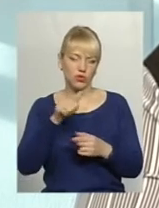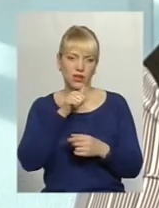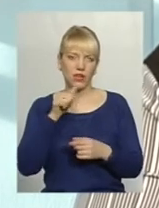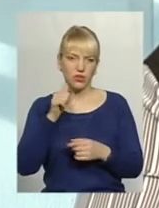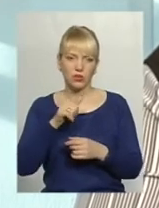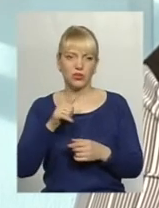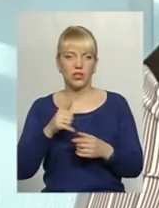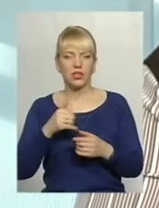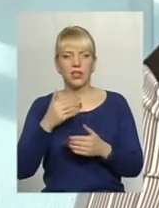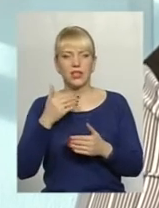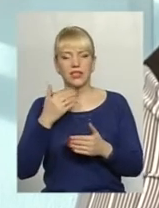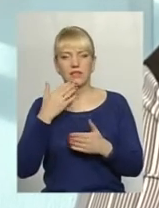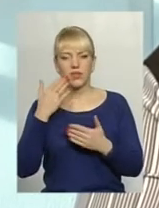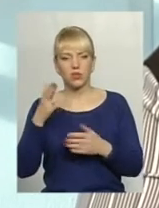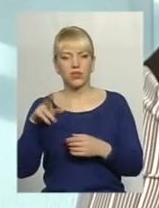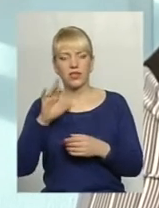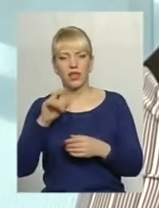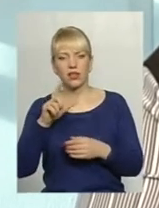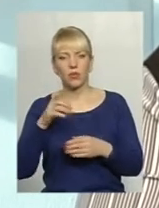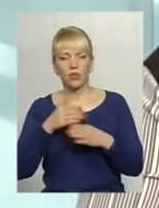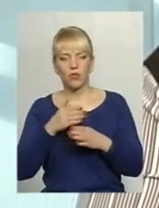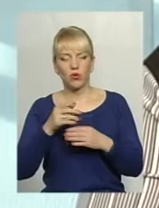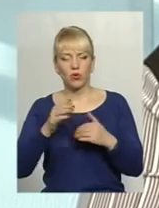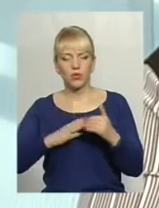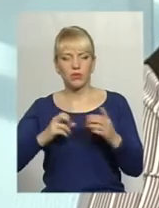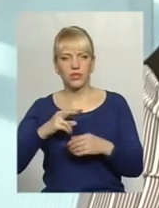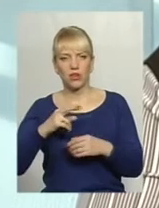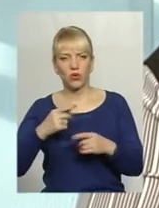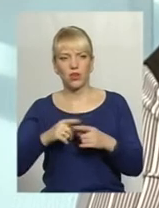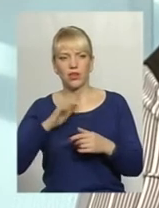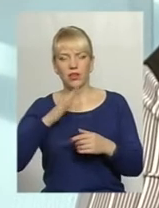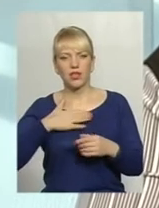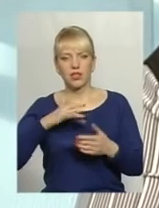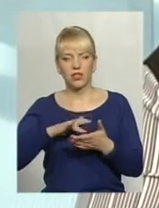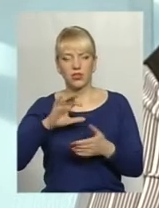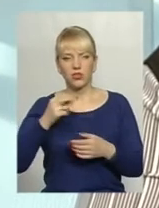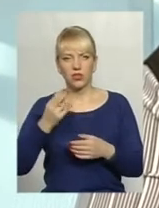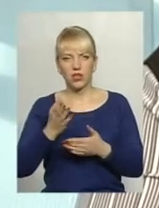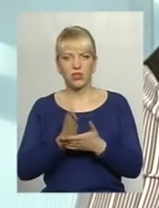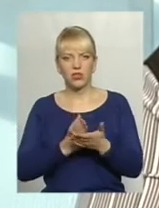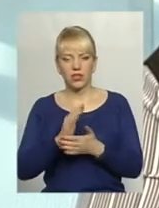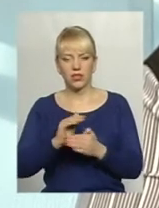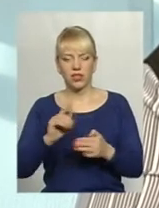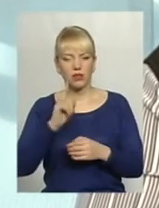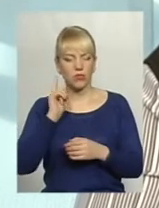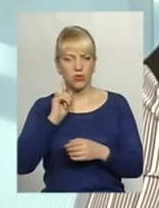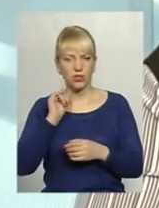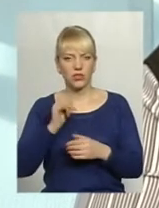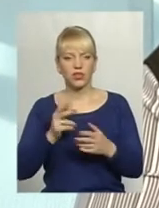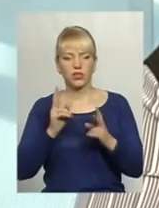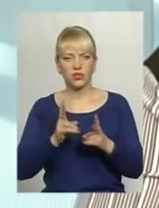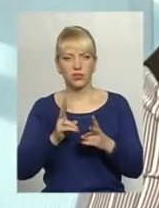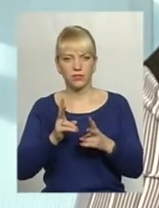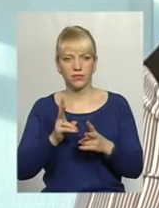звернутися за допомогою до психологів, безпосередньо до мережі наших центрів, соціальних служб для сім'ї дітей та молоді, які